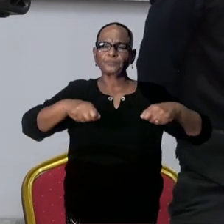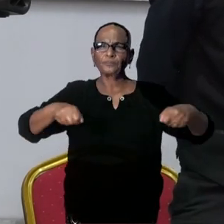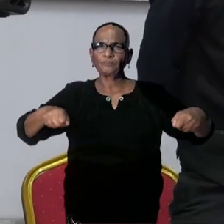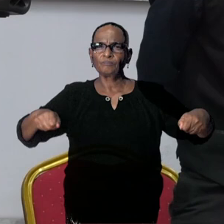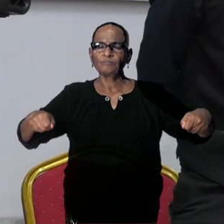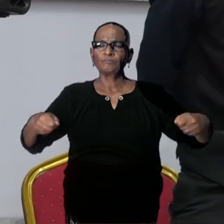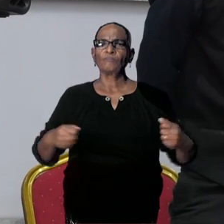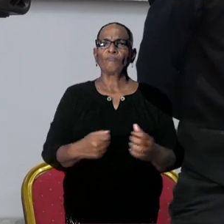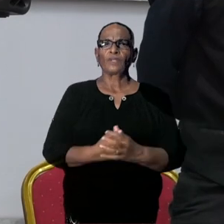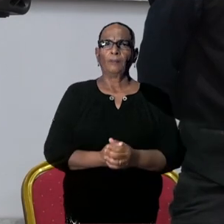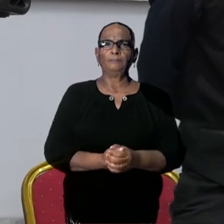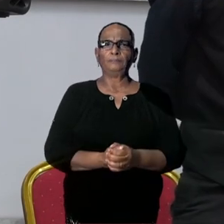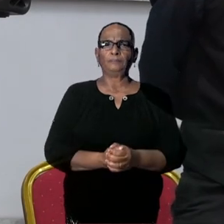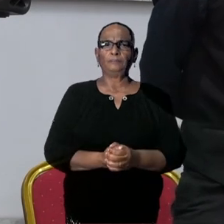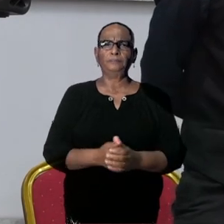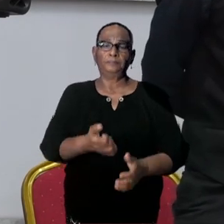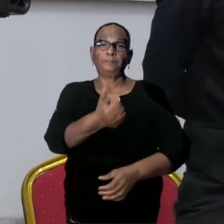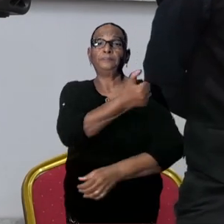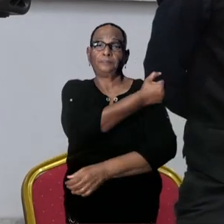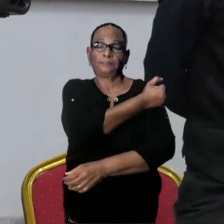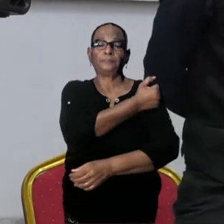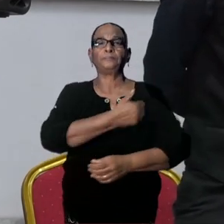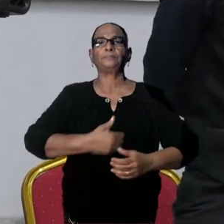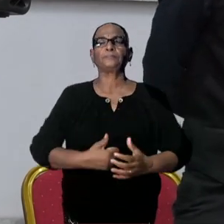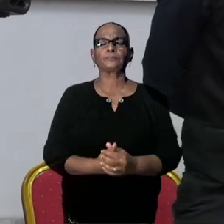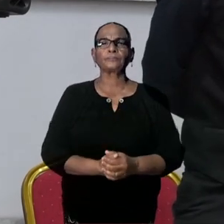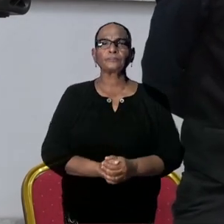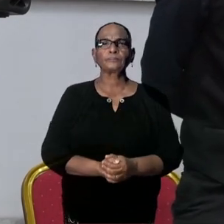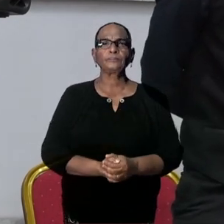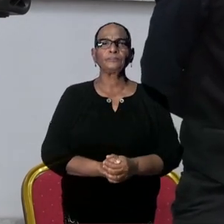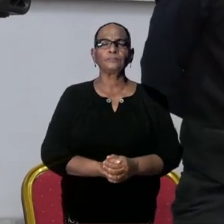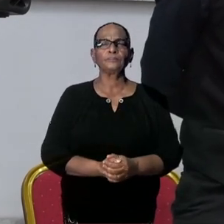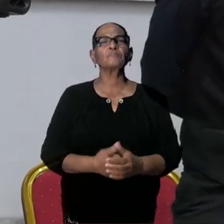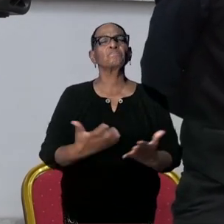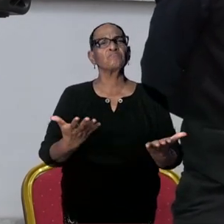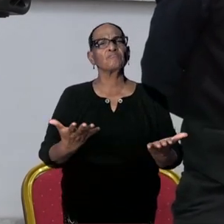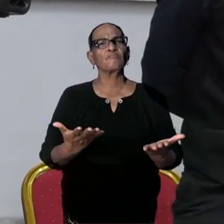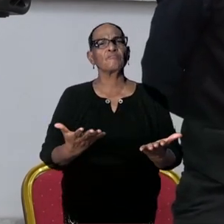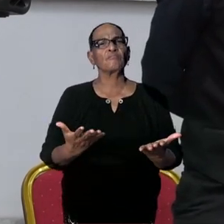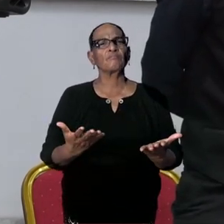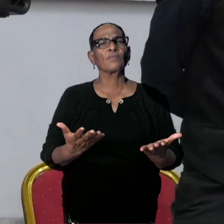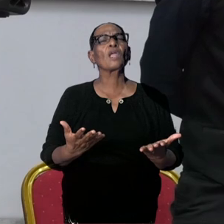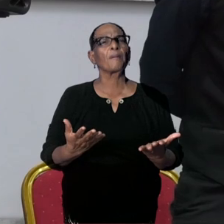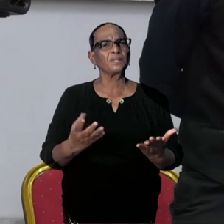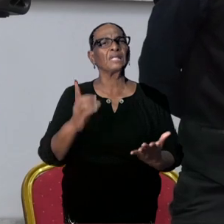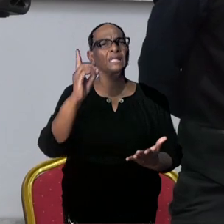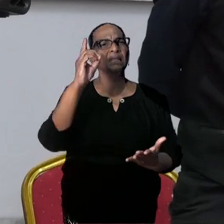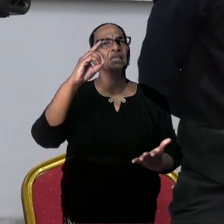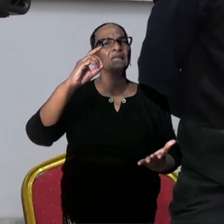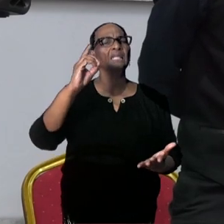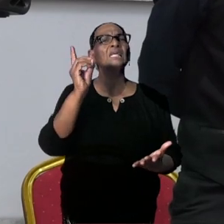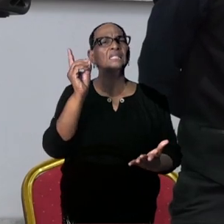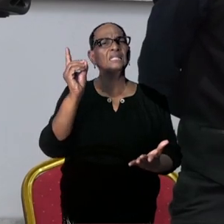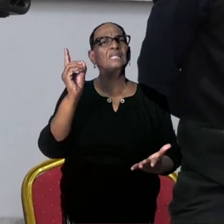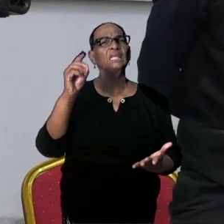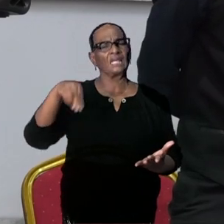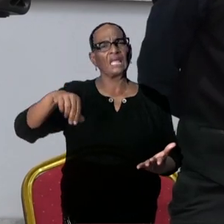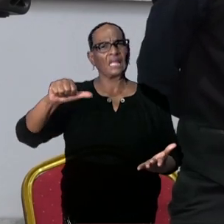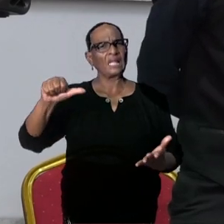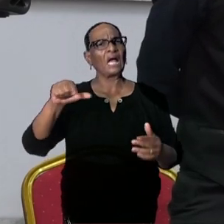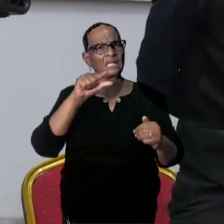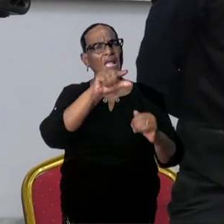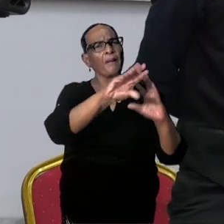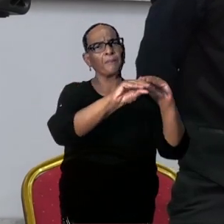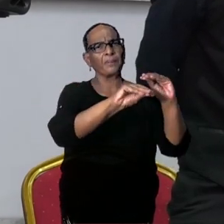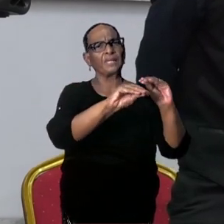zijn, USD, voor vaccins. We hebben in het parlement ook gehoord dat de 1,5 miljard